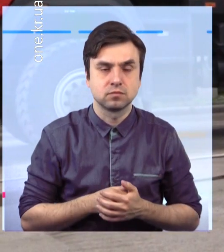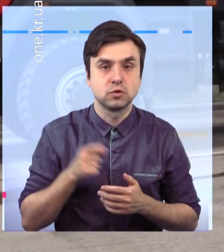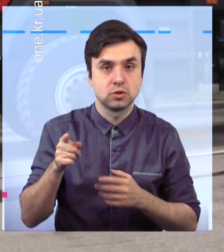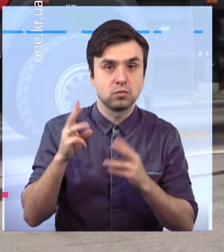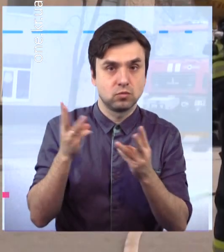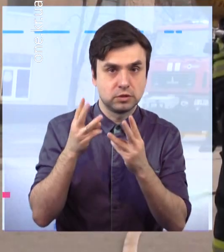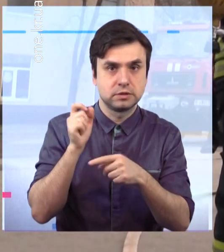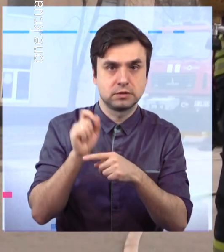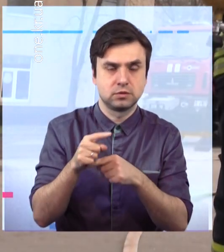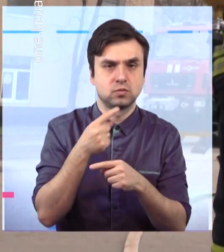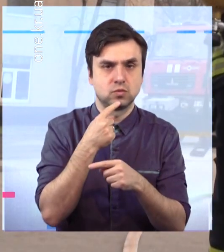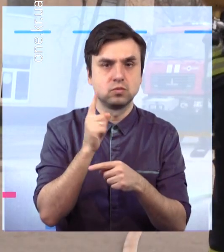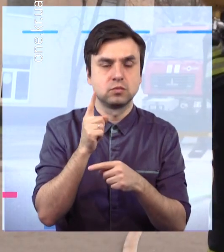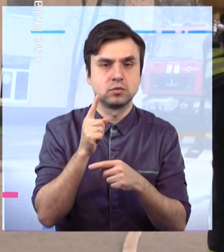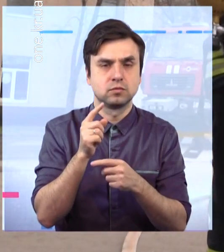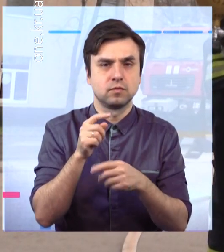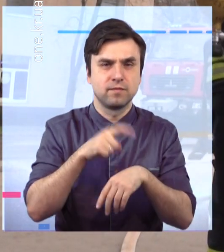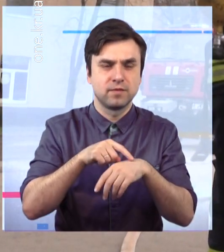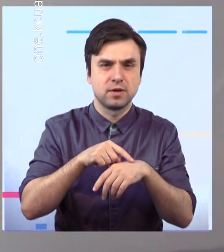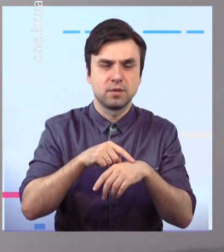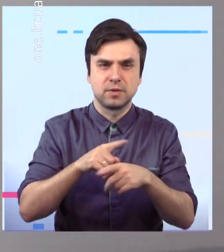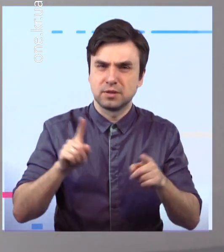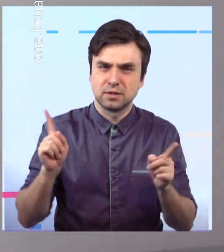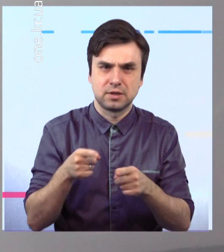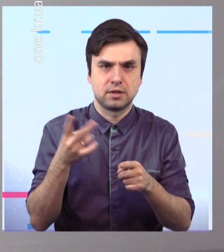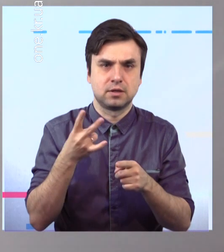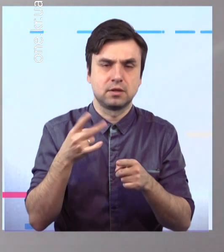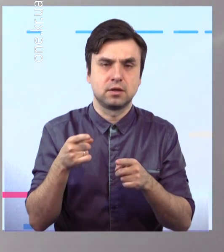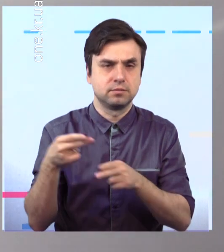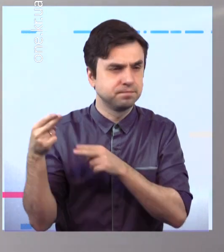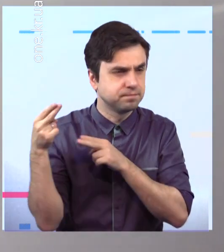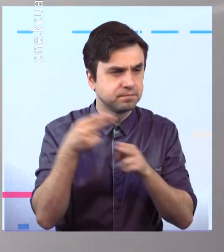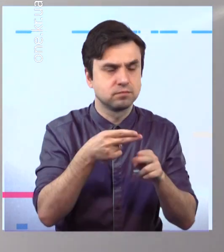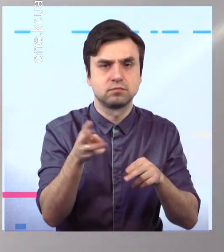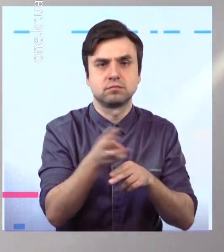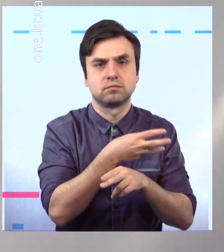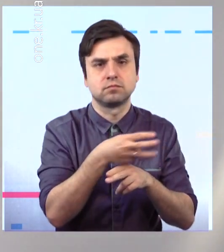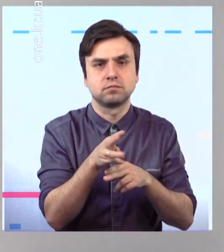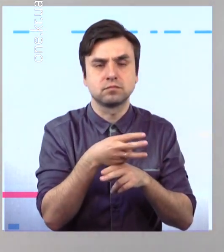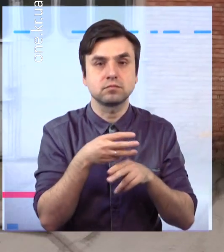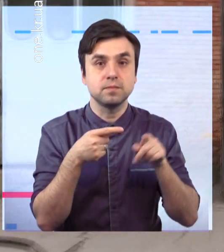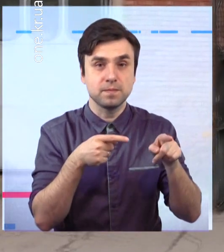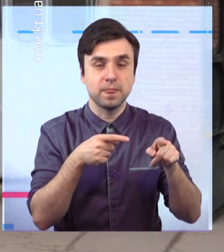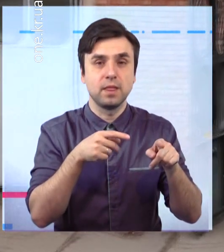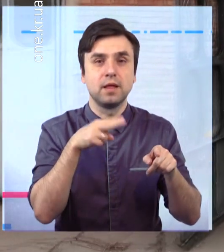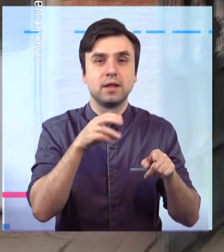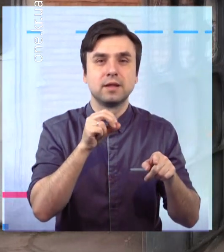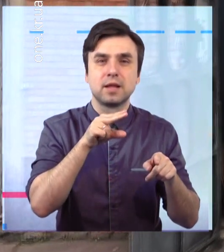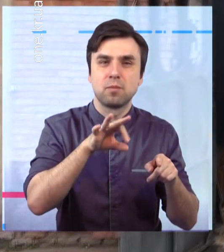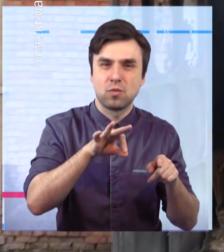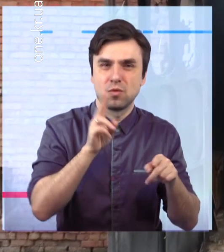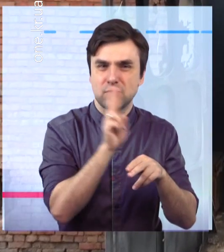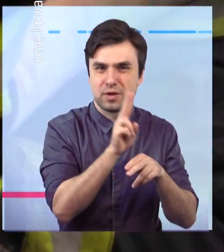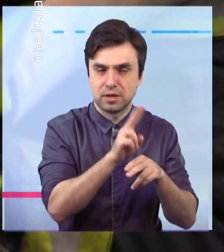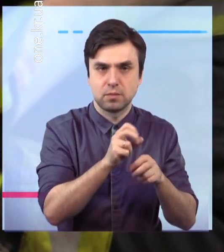оперативно прибути на місце виклику і ліквідувати пожежу. Автотранспортні підприємства є небезпечними об'єктами для виникнення загоряння через те,